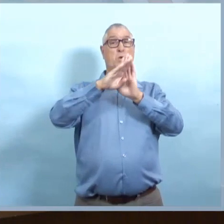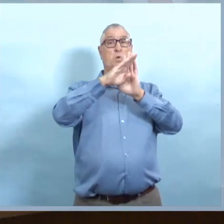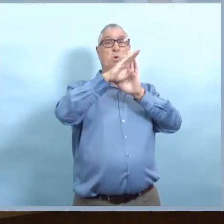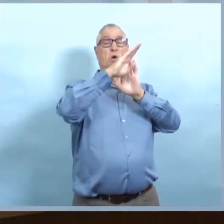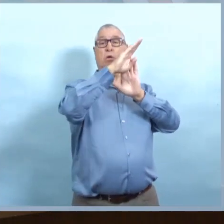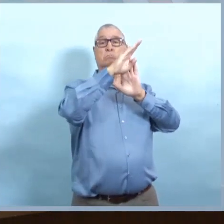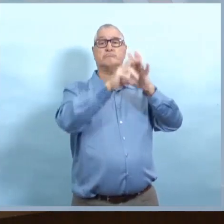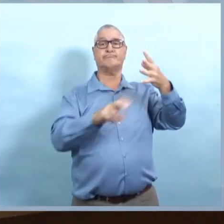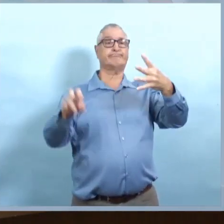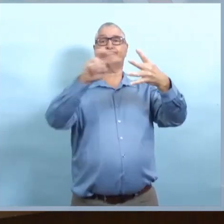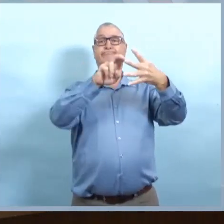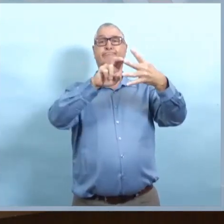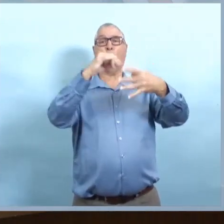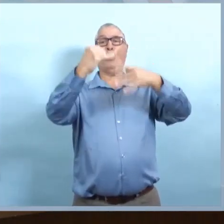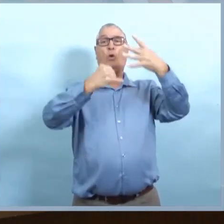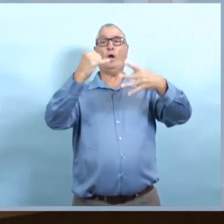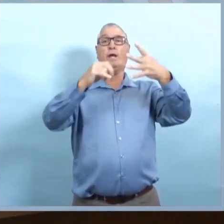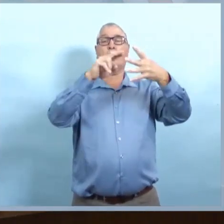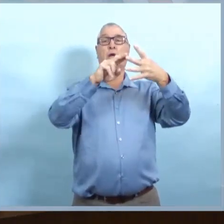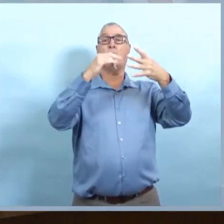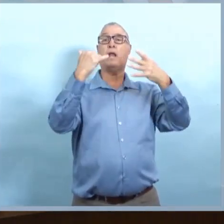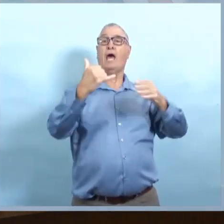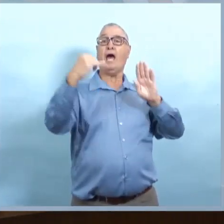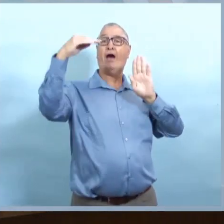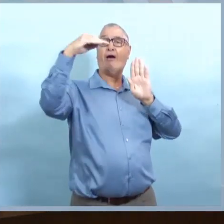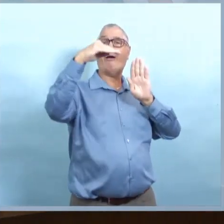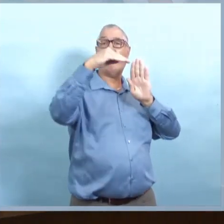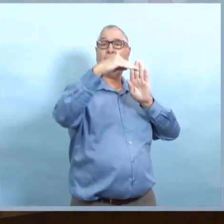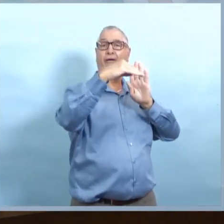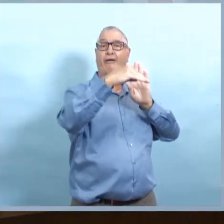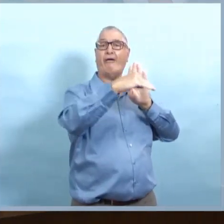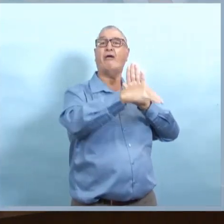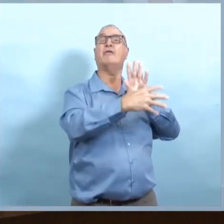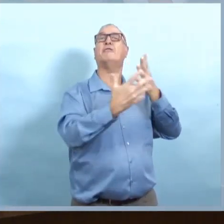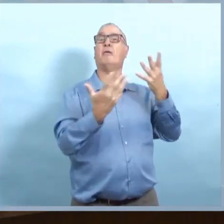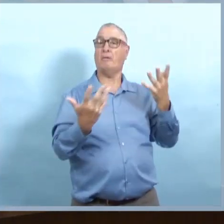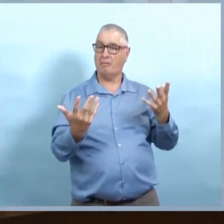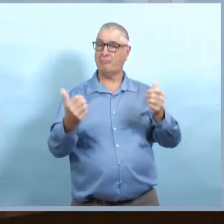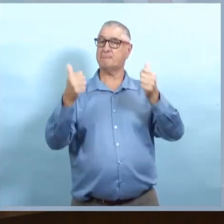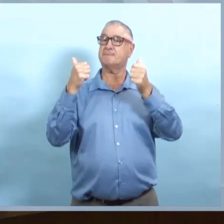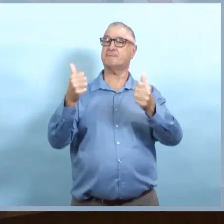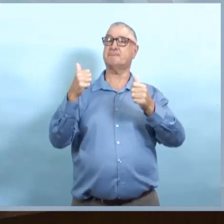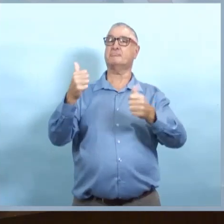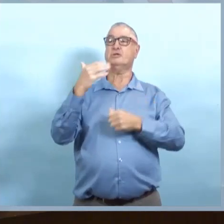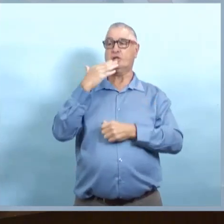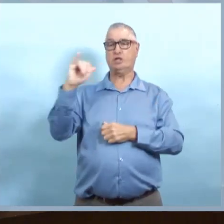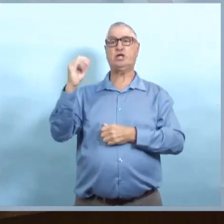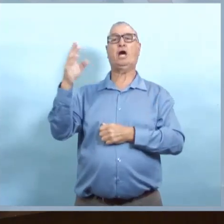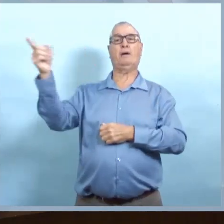Nous avons vu l'efficacité de ce genre de mesures ciblées par le passé. Nous l'avons vu certainement à Prairie Mountain.